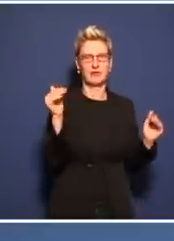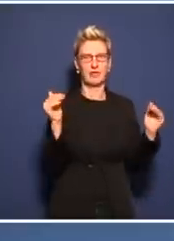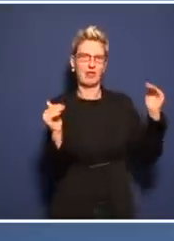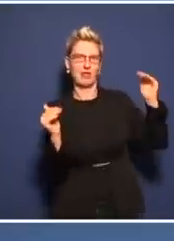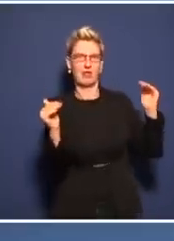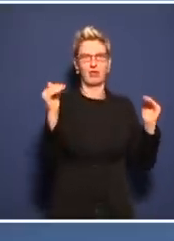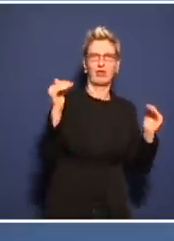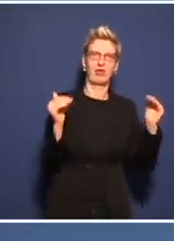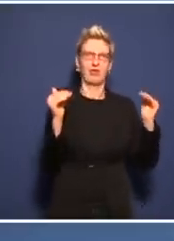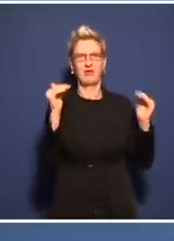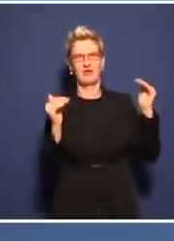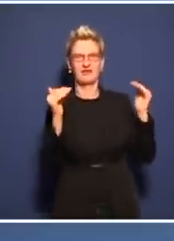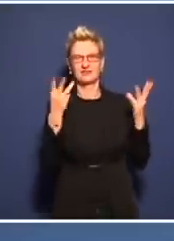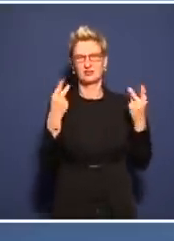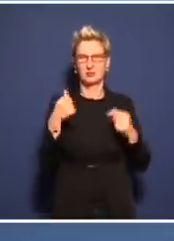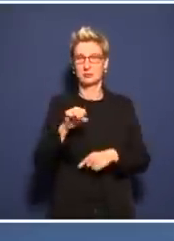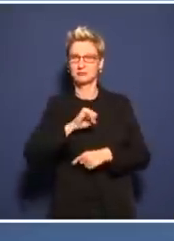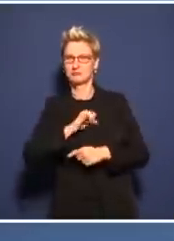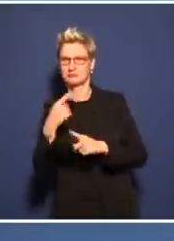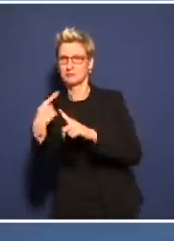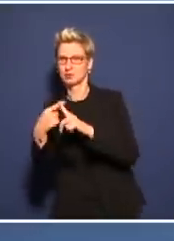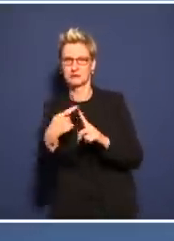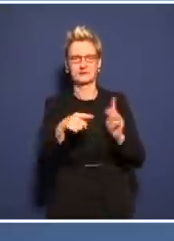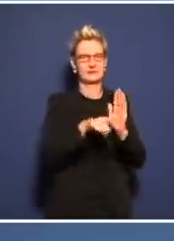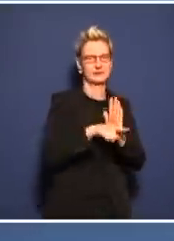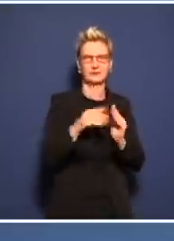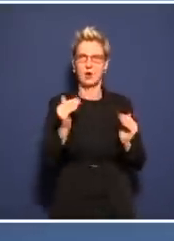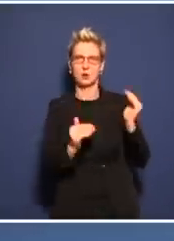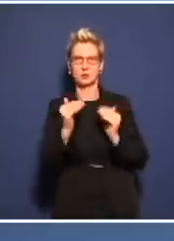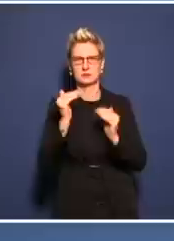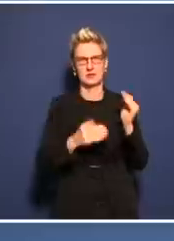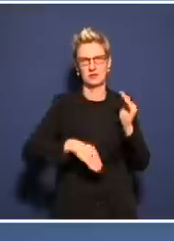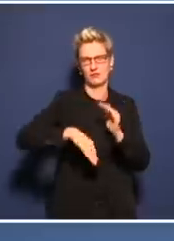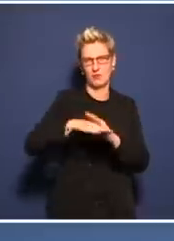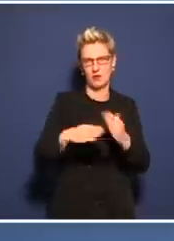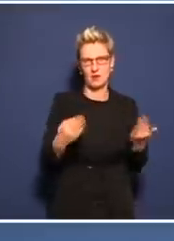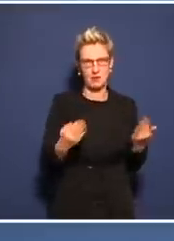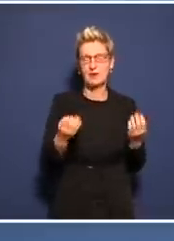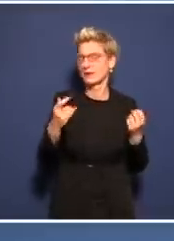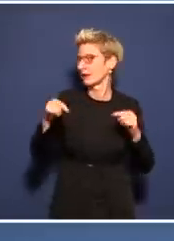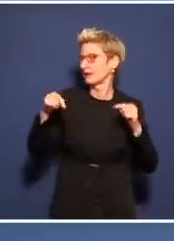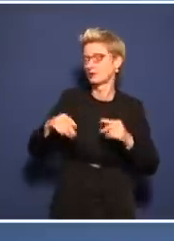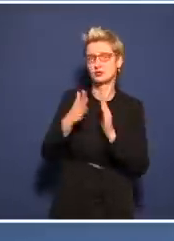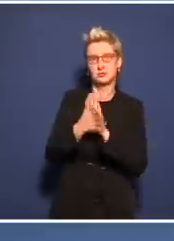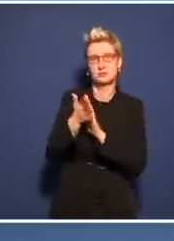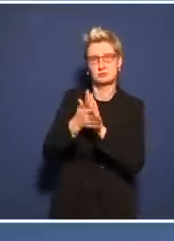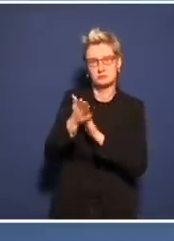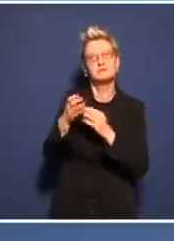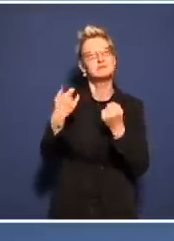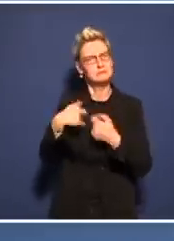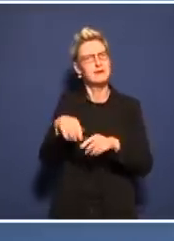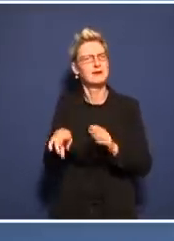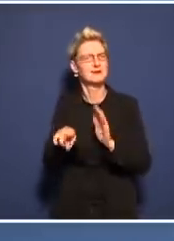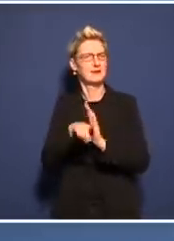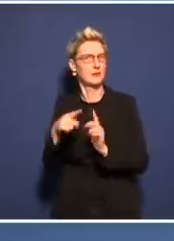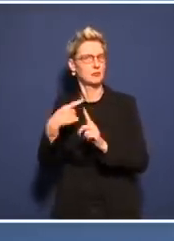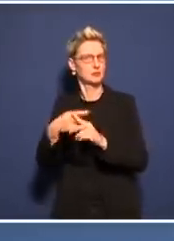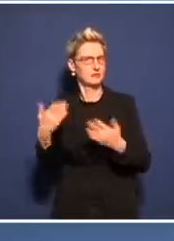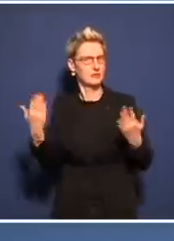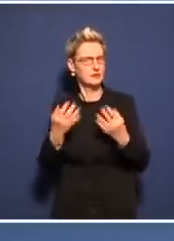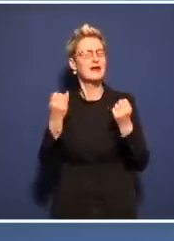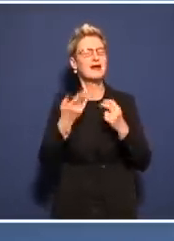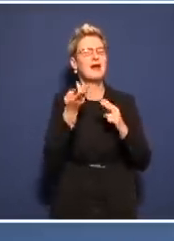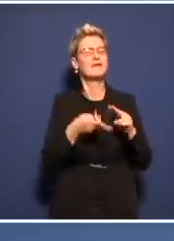aber nicht bei Journalisten. Rätsel über Rätsel in diesem besten Deutschland aller Zeiten und in der wahrscheinlich